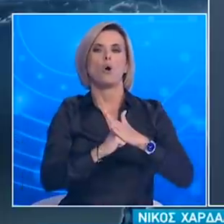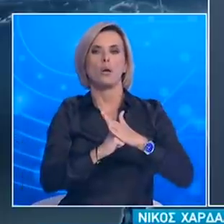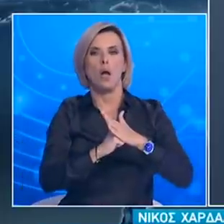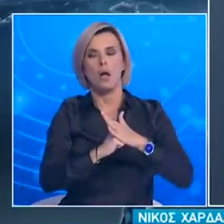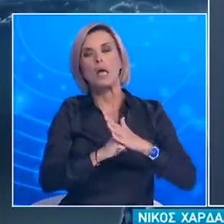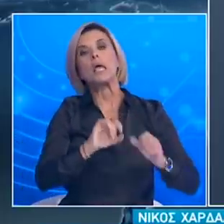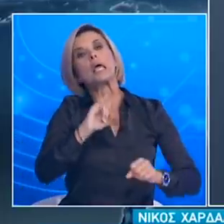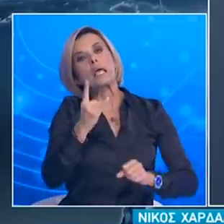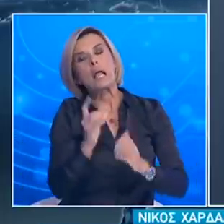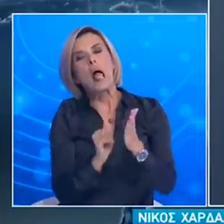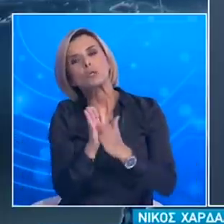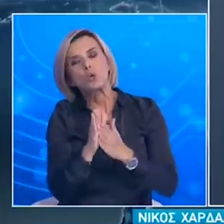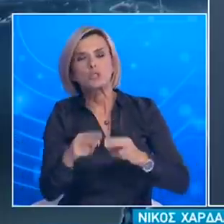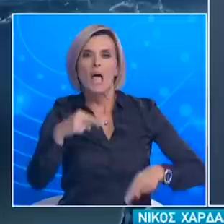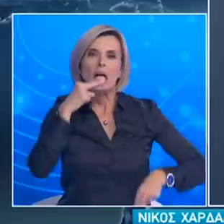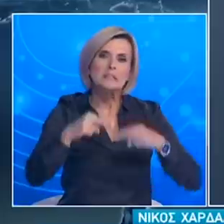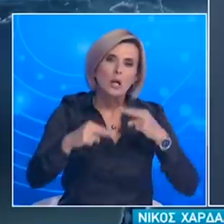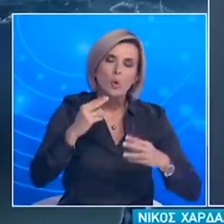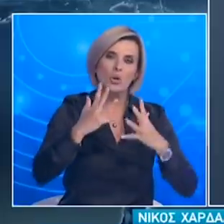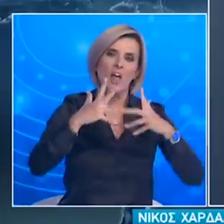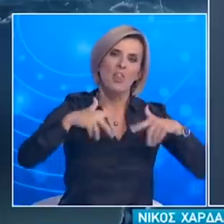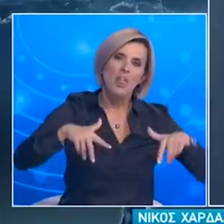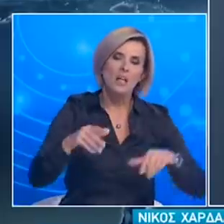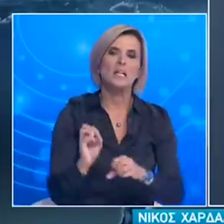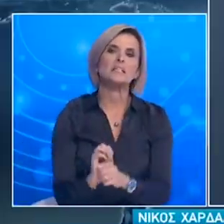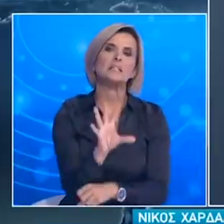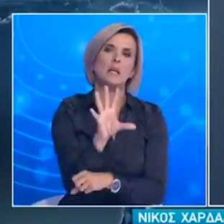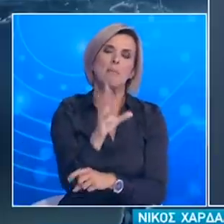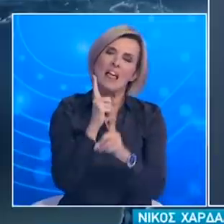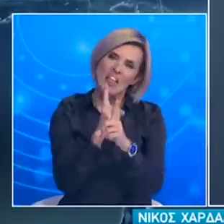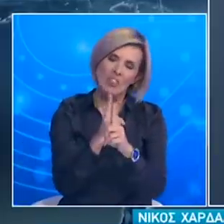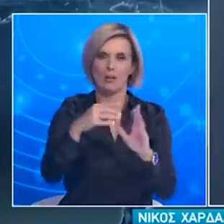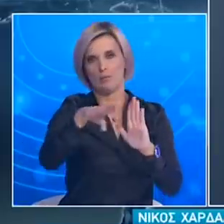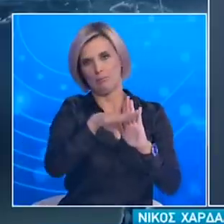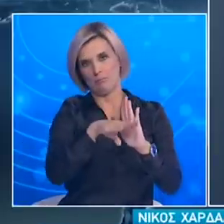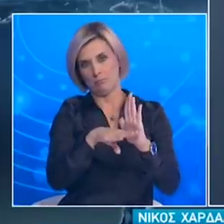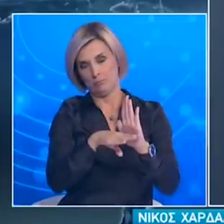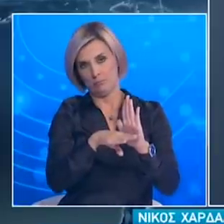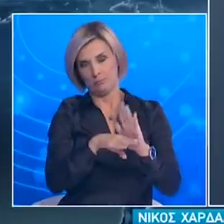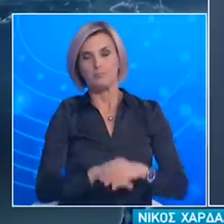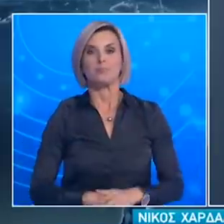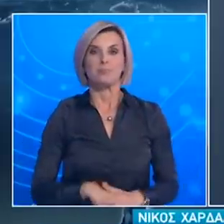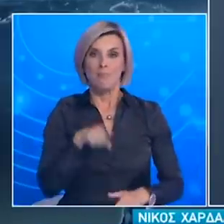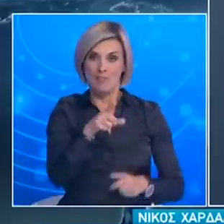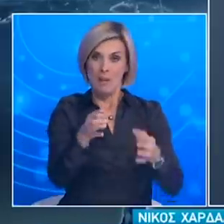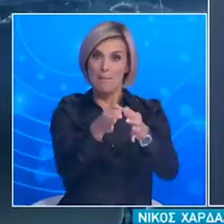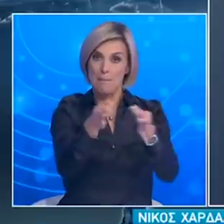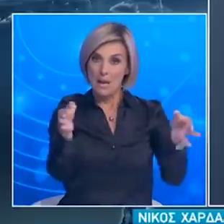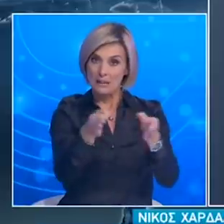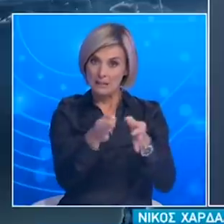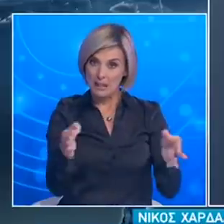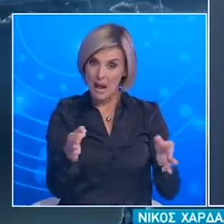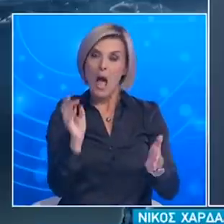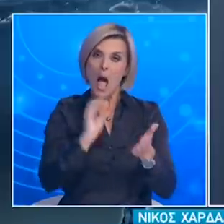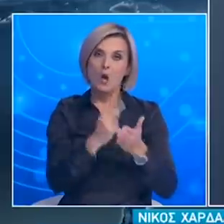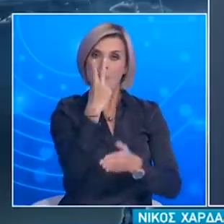όπως για παράδειγμα στα εστιατόρια, τα θέατρα, τα σινεμά Επίσης η ισχύ στον ενλόγο μέτρων παρατείνεται για δύο